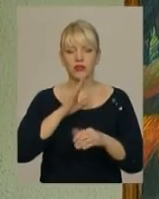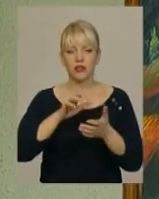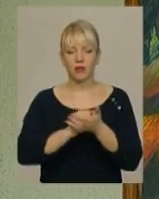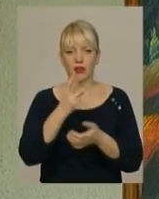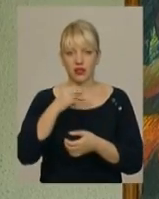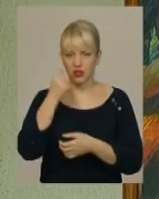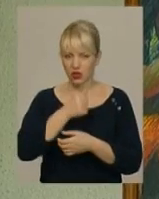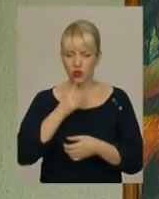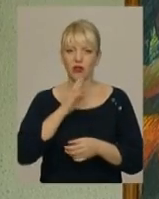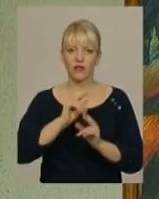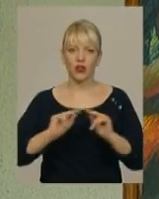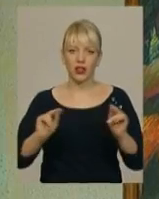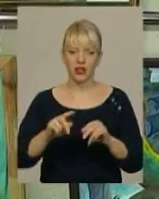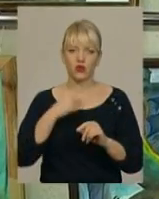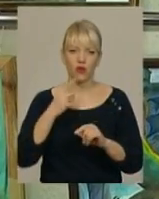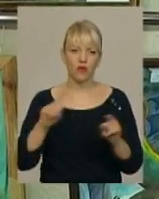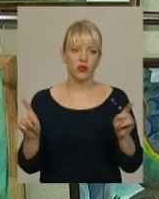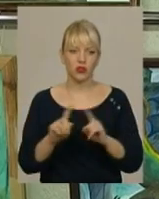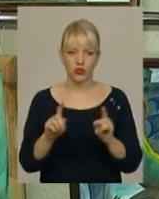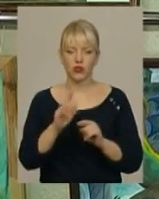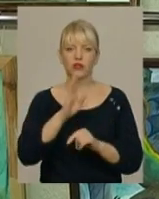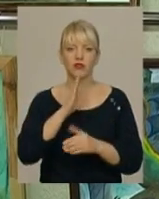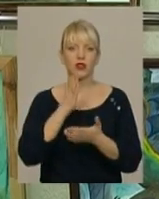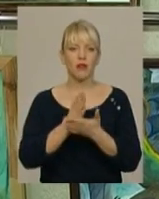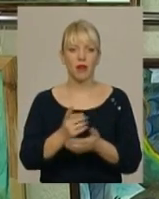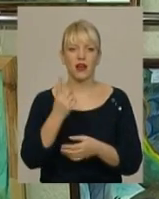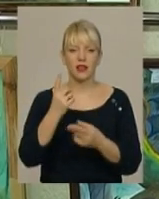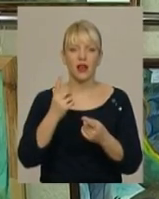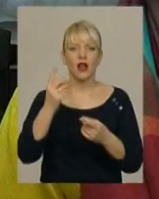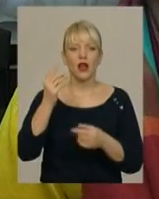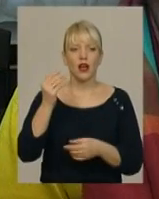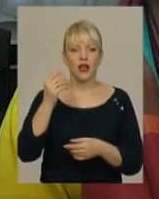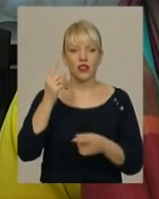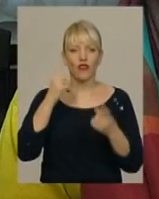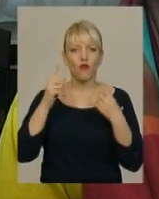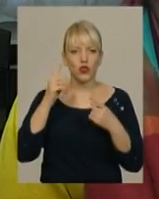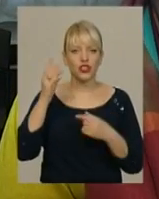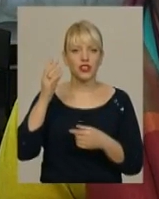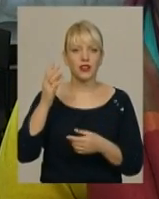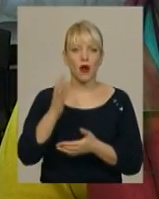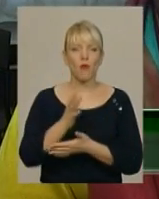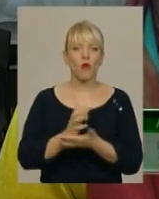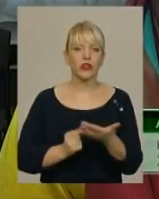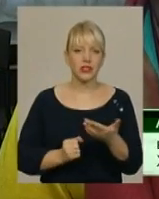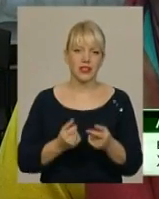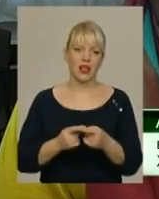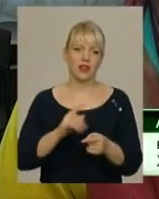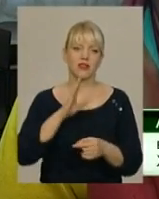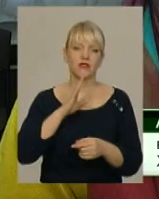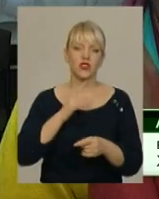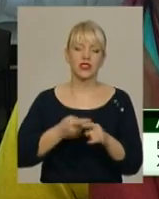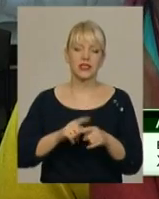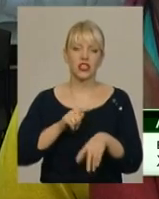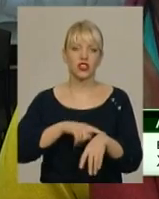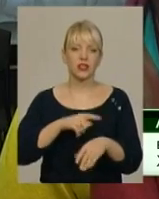Її викладачка Алла Цвігун каже, дівчина має неабиякий творчий потенціал. За цей час вона отримала не тільки знання,